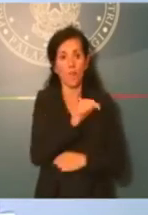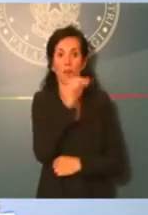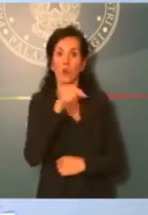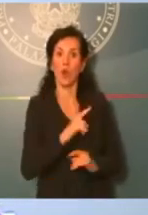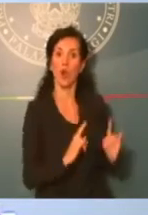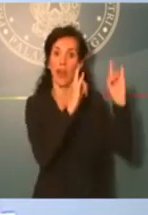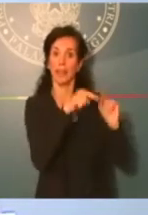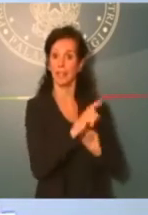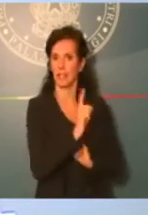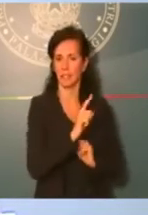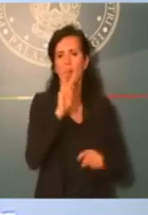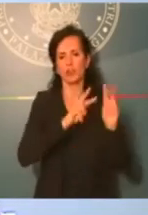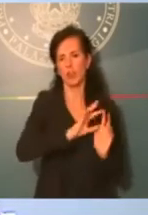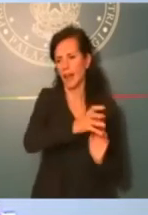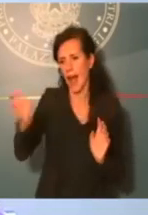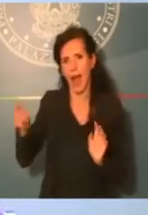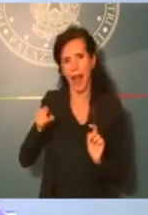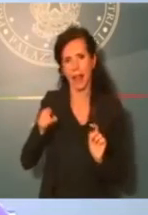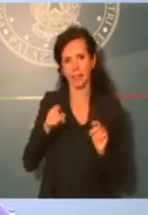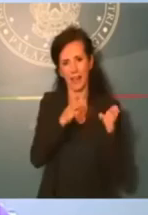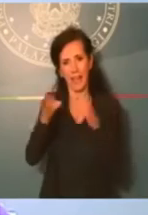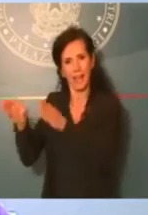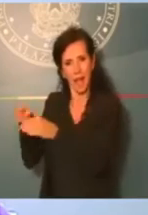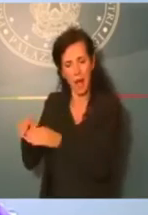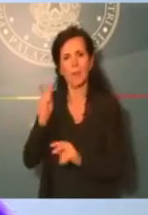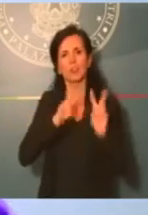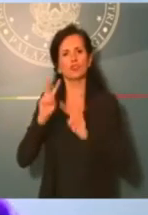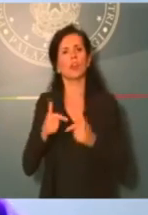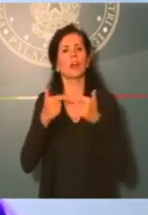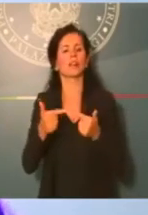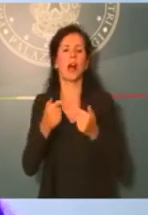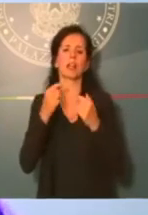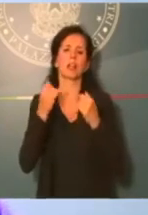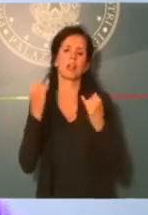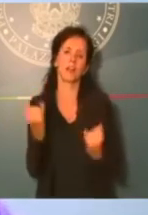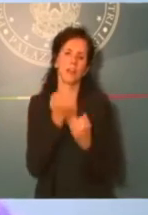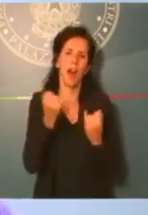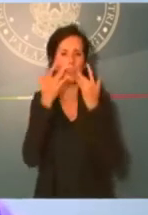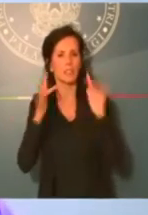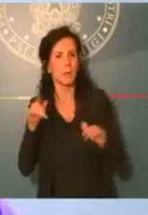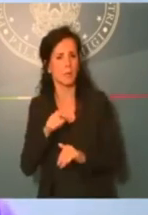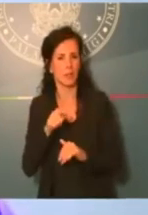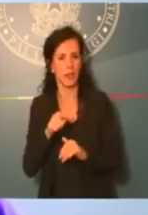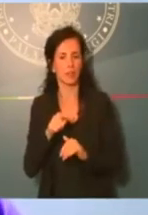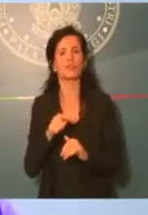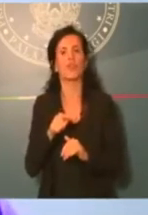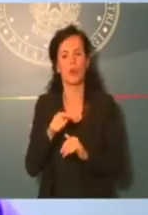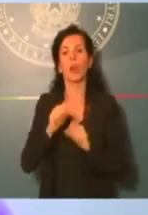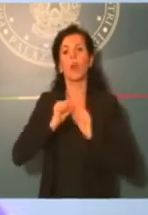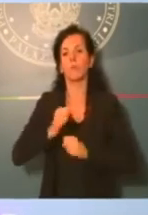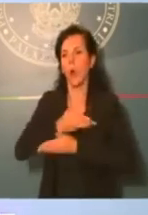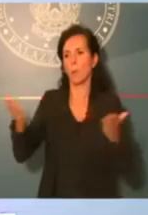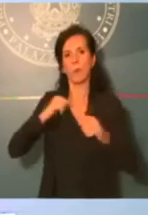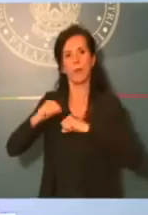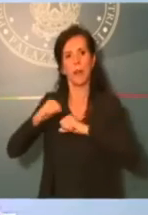perché, insomma la chiarezza e la semplicità del linguaggio amministrativo, la pubblica amministrazione possa riuscire ad essere veramente